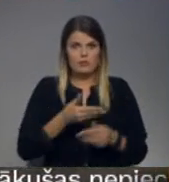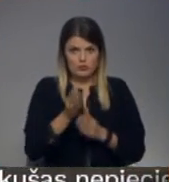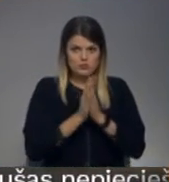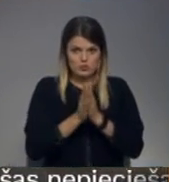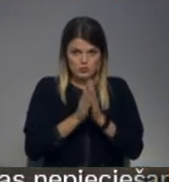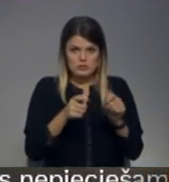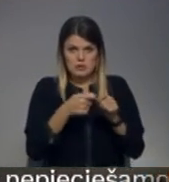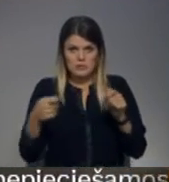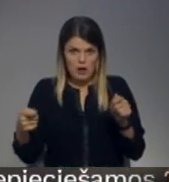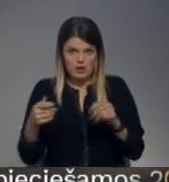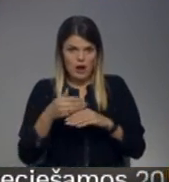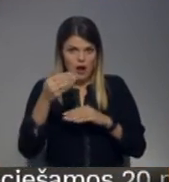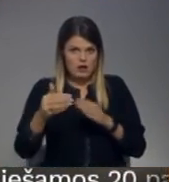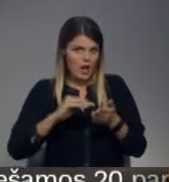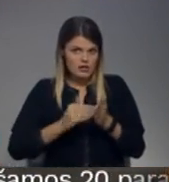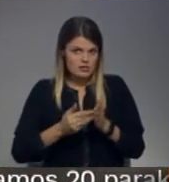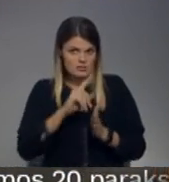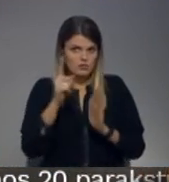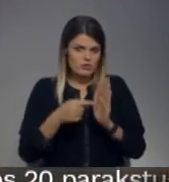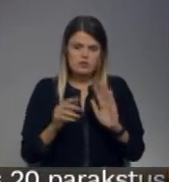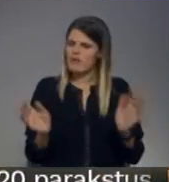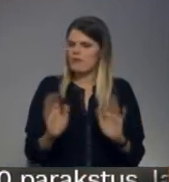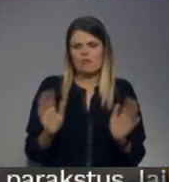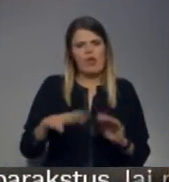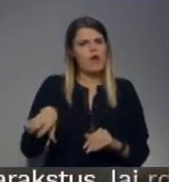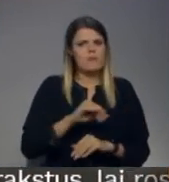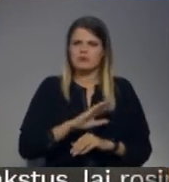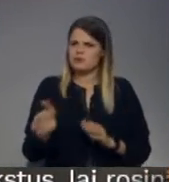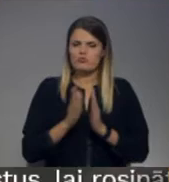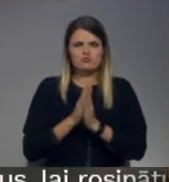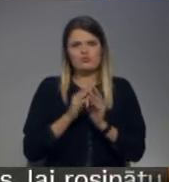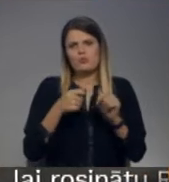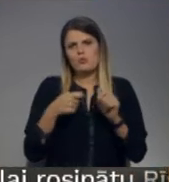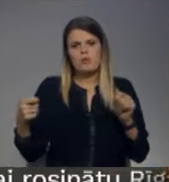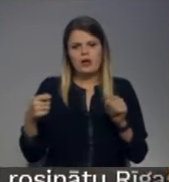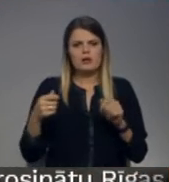pagarināt ārkārtas situāciju?